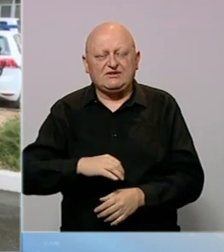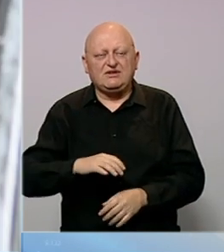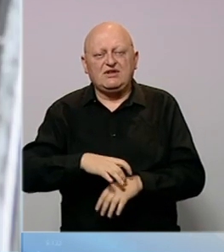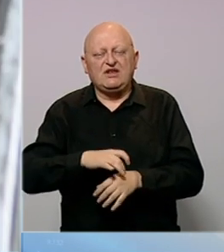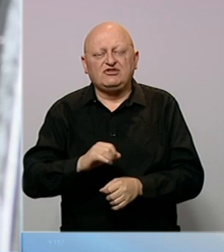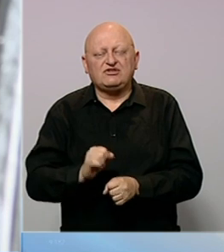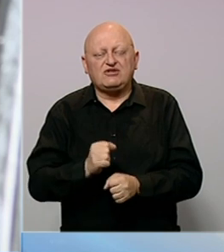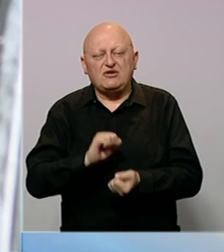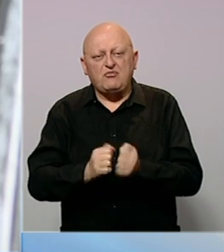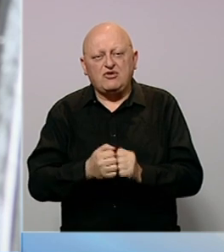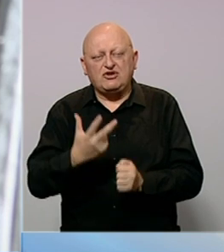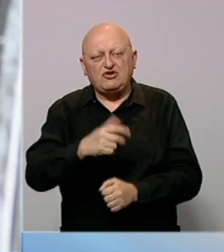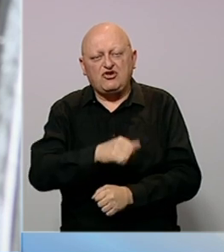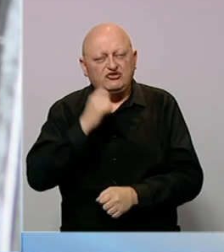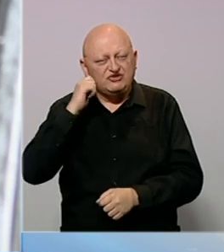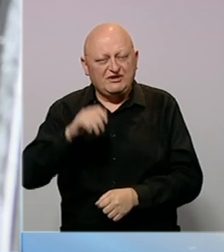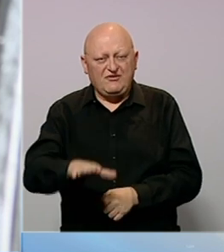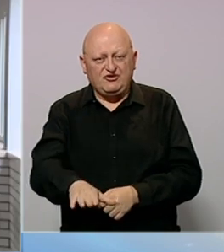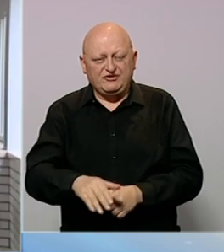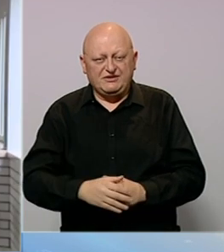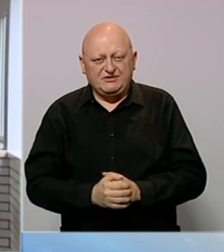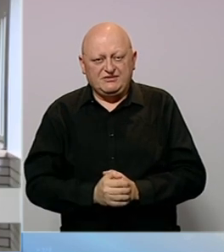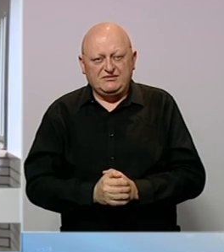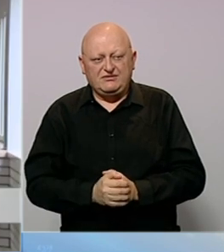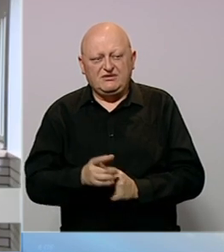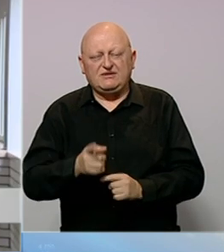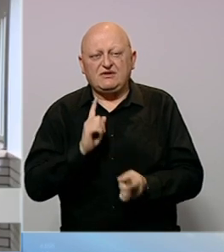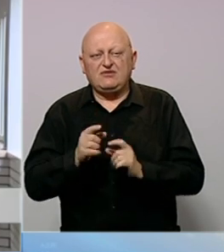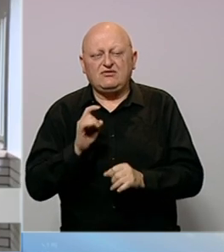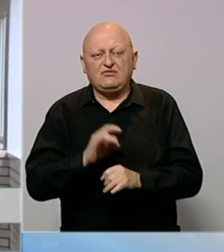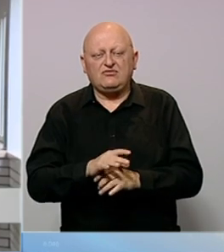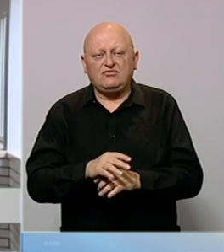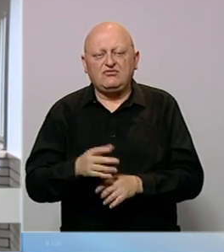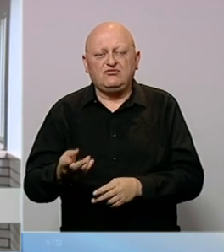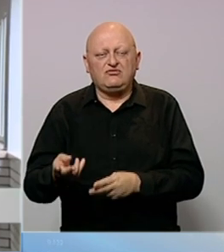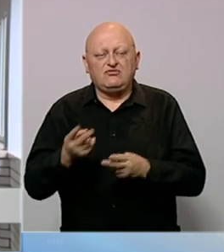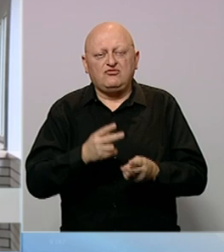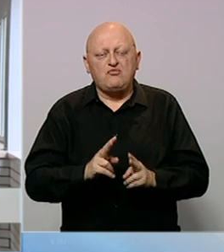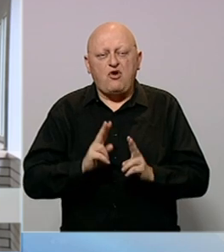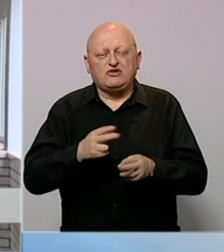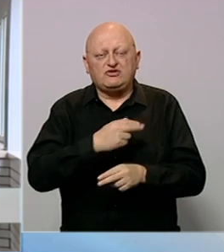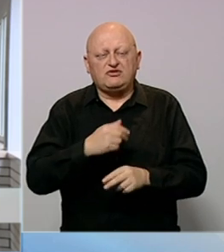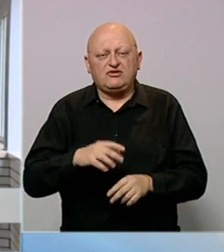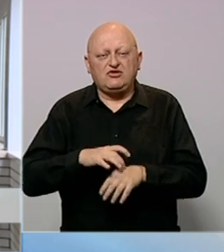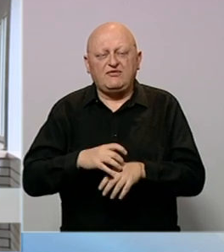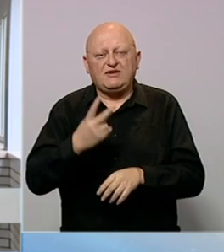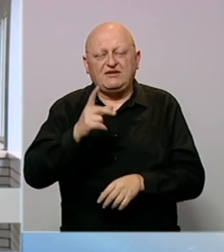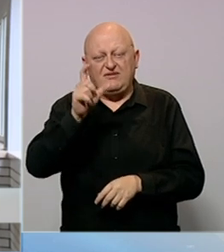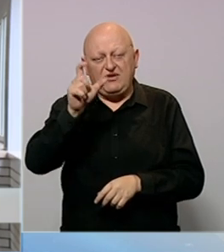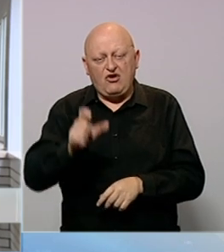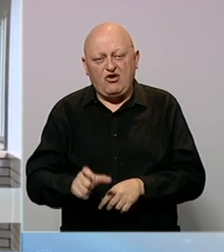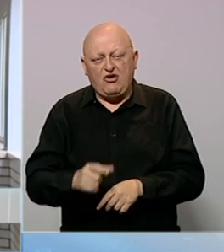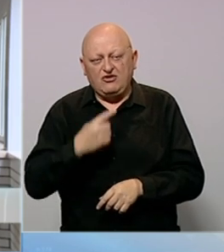lječnici bore za život trogodišnje djevojčice. Iz te prometne nesreće u svjedočilišnu kliničku bolnicu Mostar dovezene su dvije osobe.